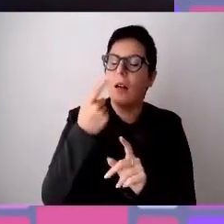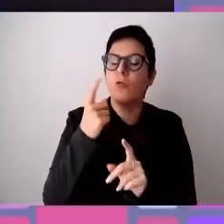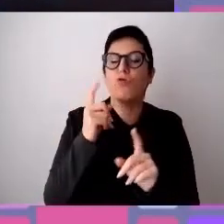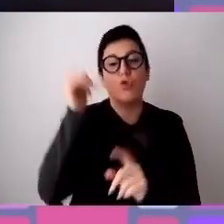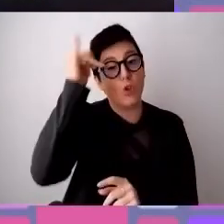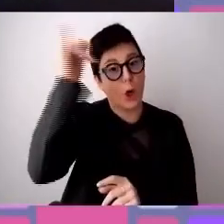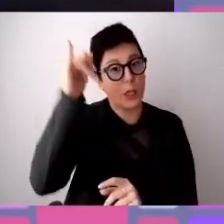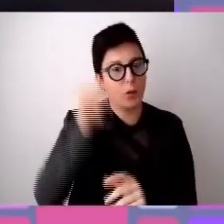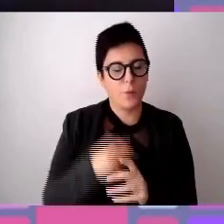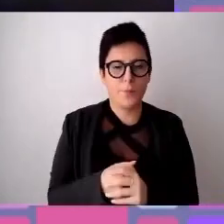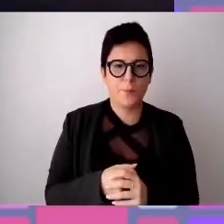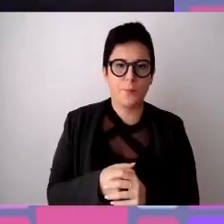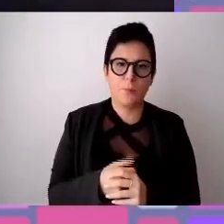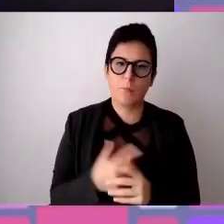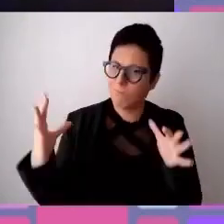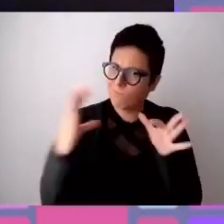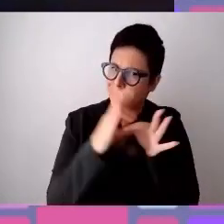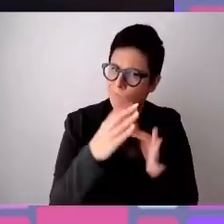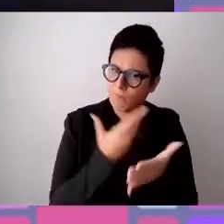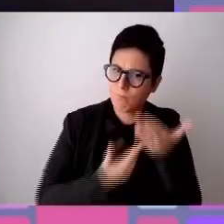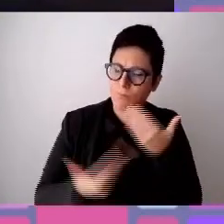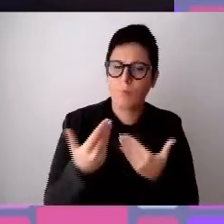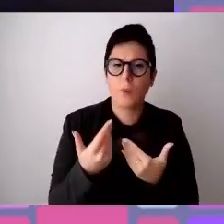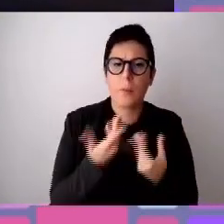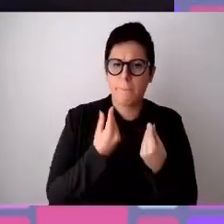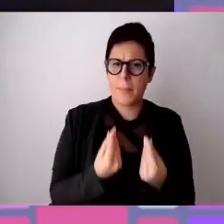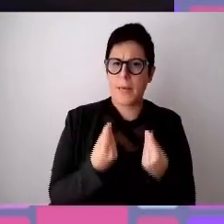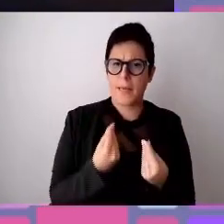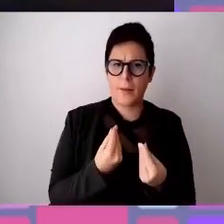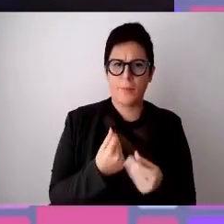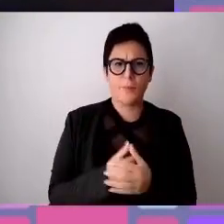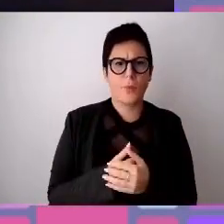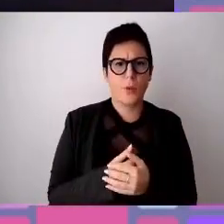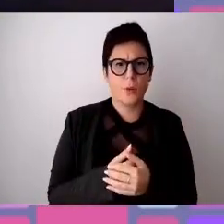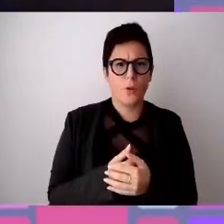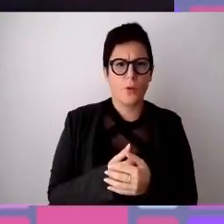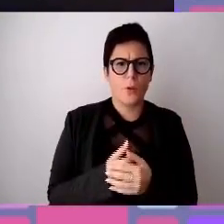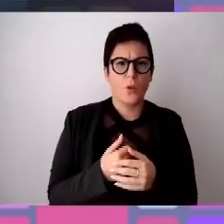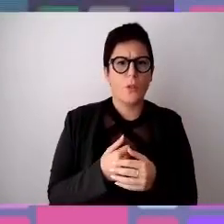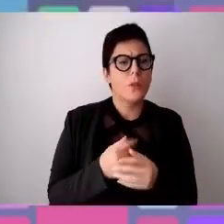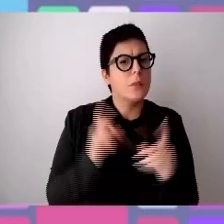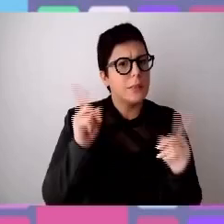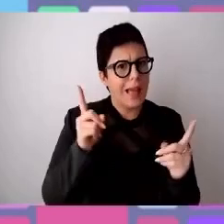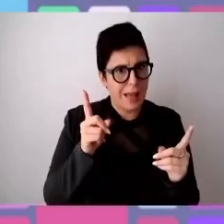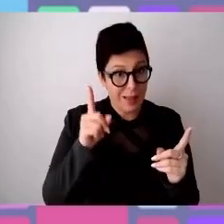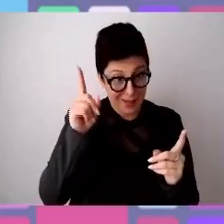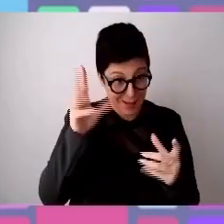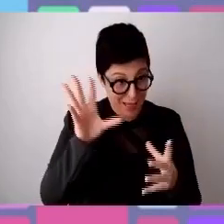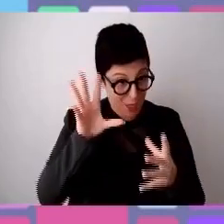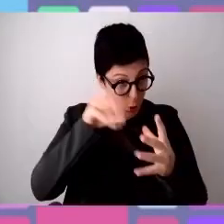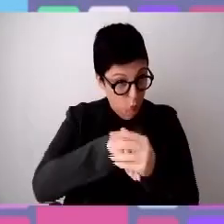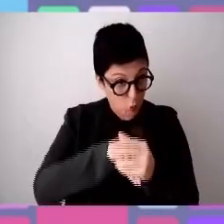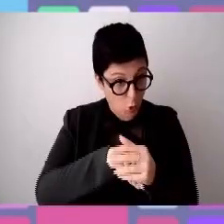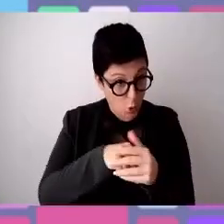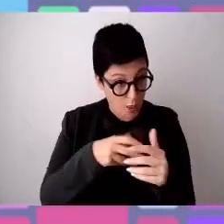sottolineare il fatto che laddove ci sia inclusione, laddove ci sia